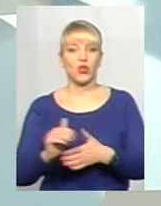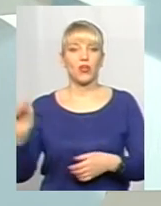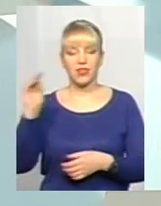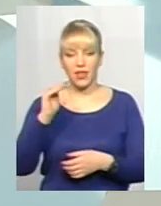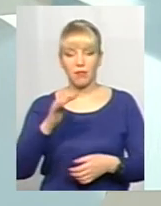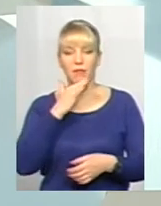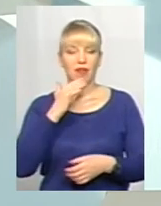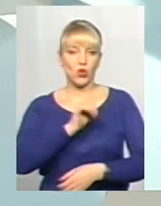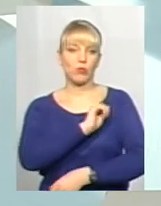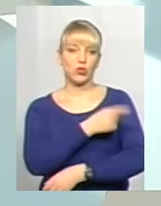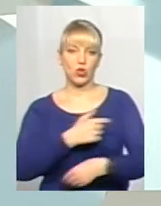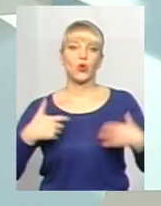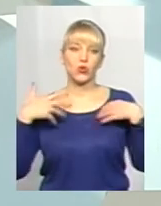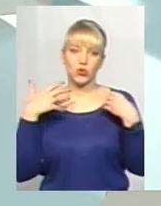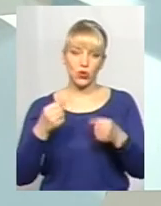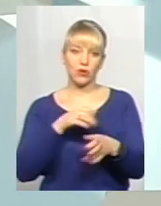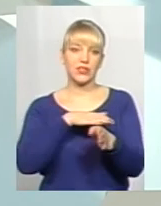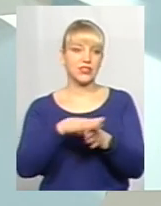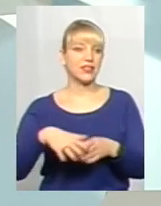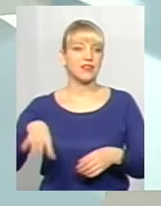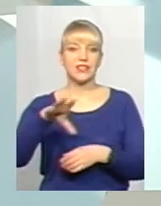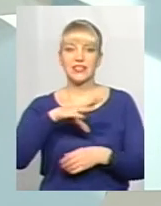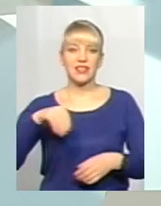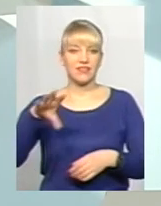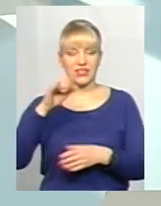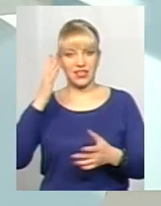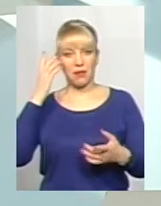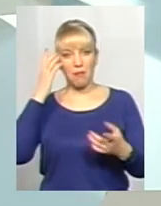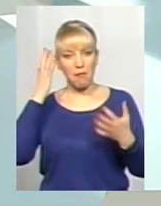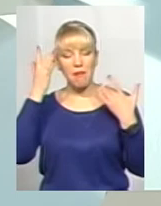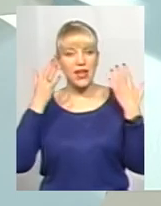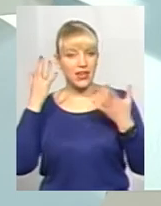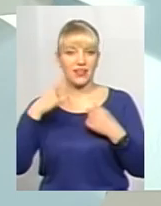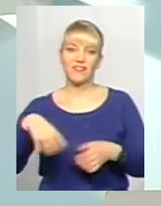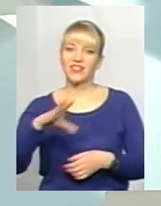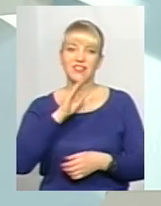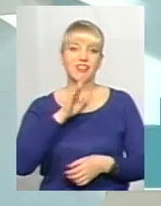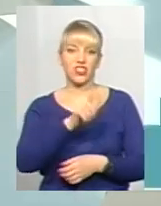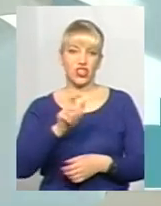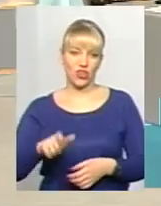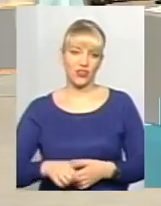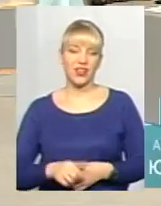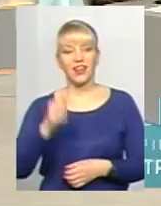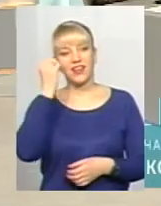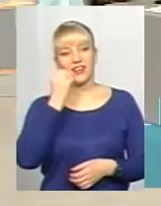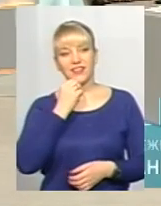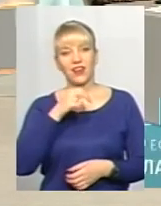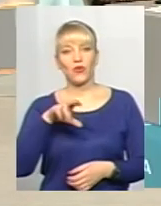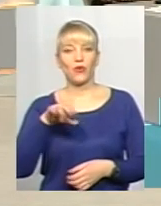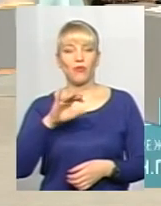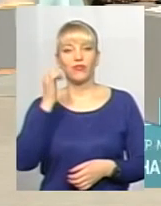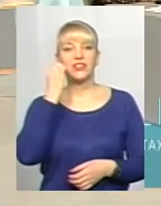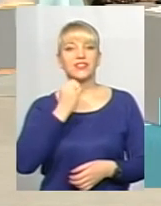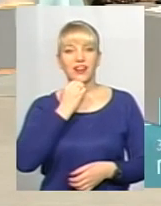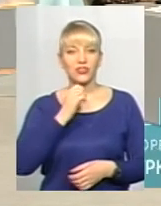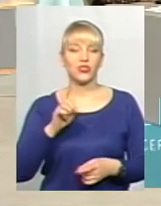багато міцного здоров'я і здійснення всіх-всіх мрій, всіх жінок. Дякую, пані Любов, дякую за те,